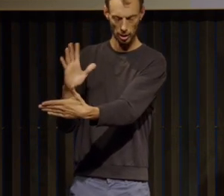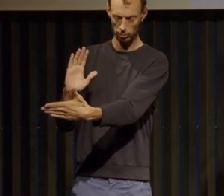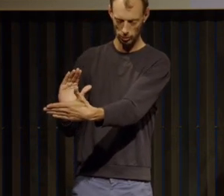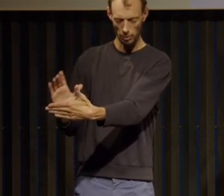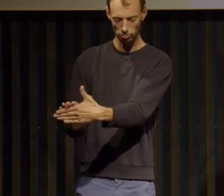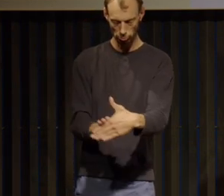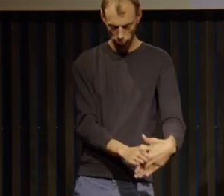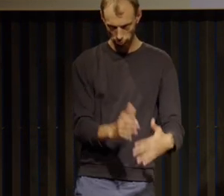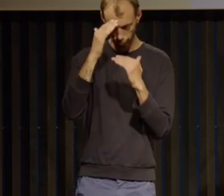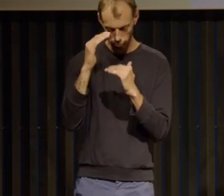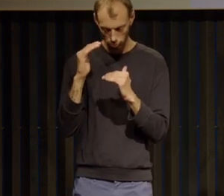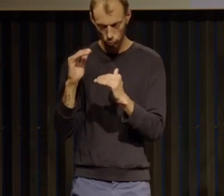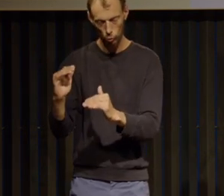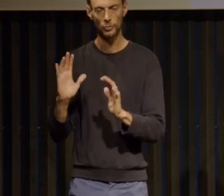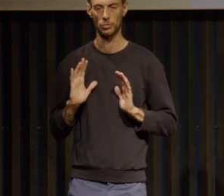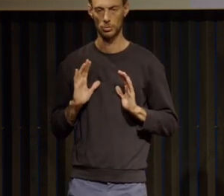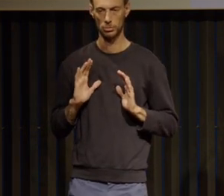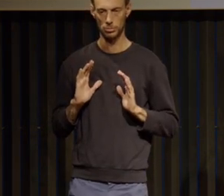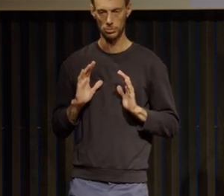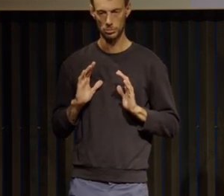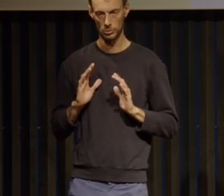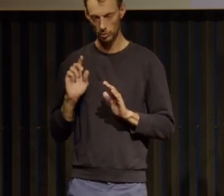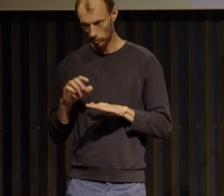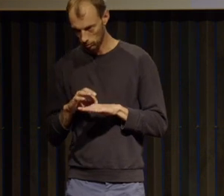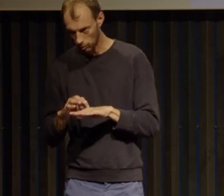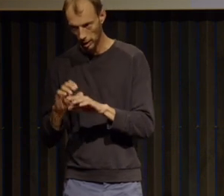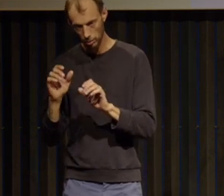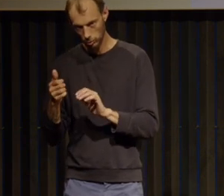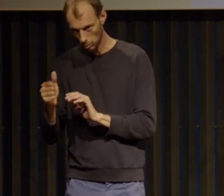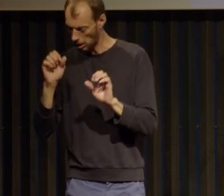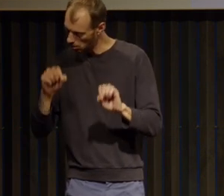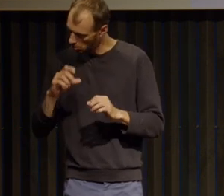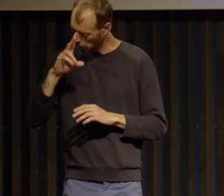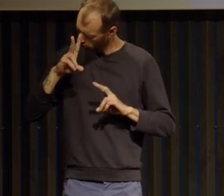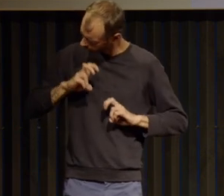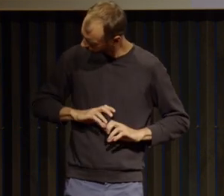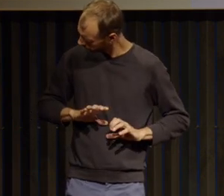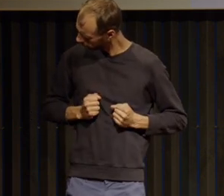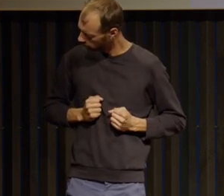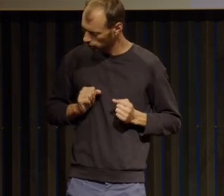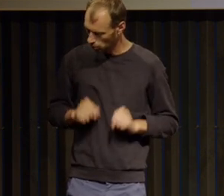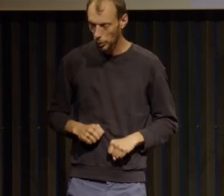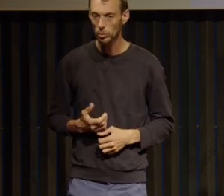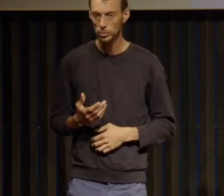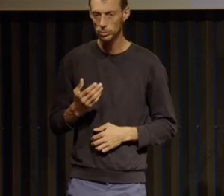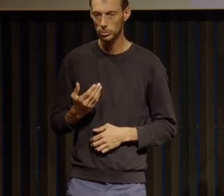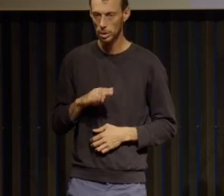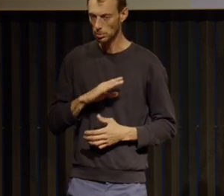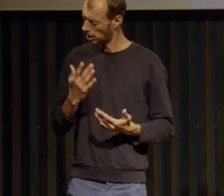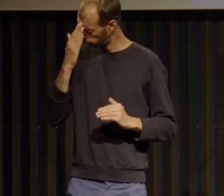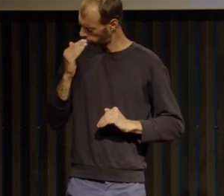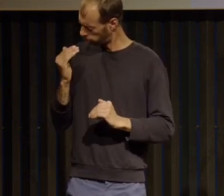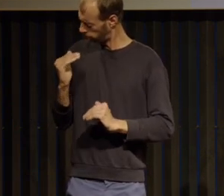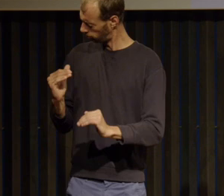mon enfant et je l'accompagne à aller chercher en lui les ressources que je sais être présente et voilà j'espère que le livre peut